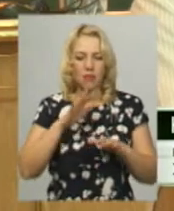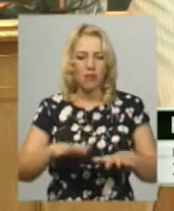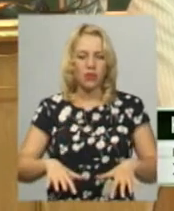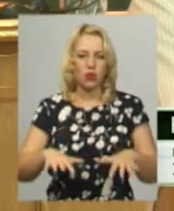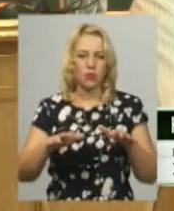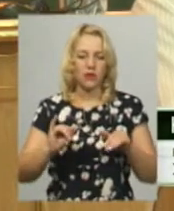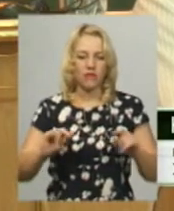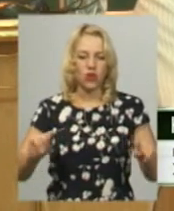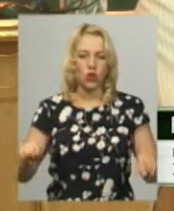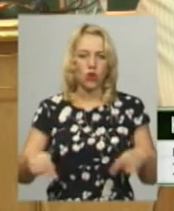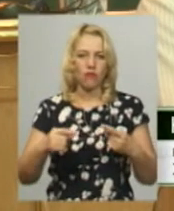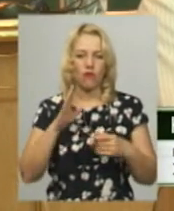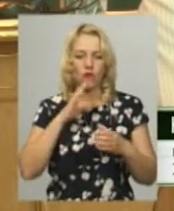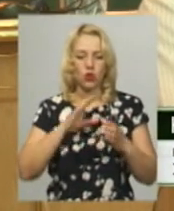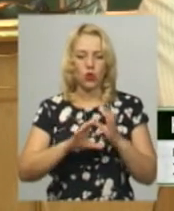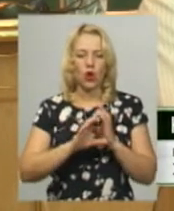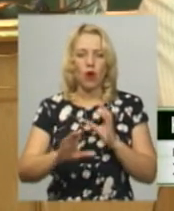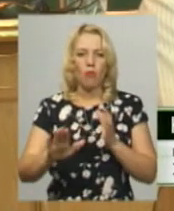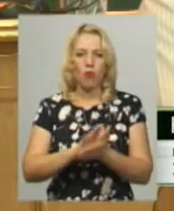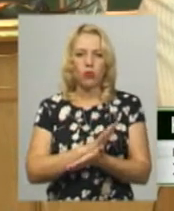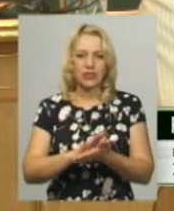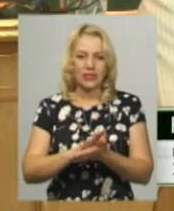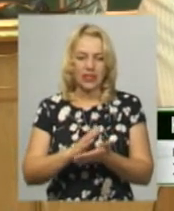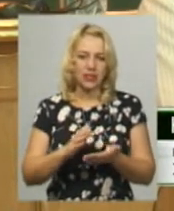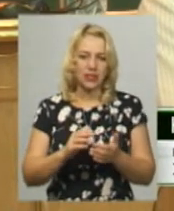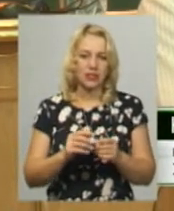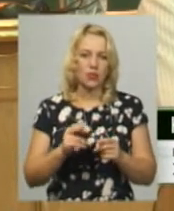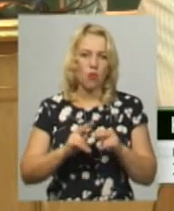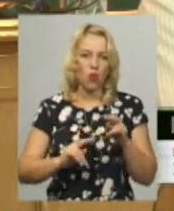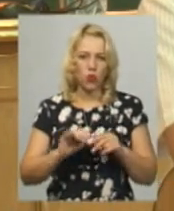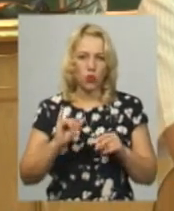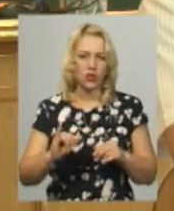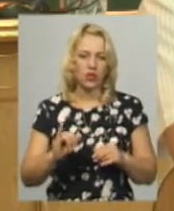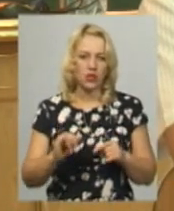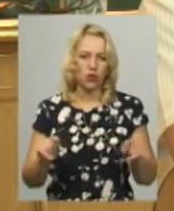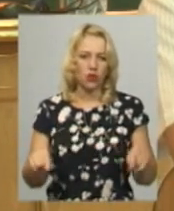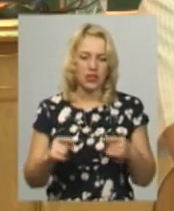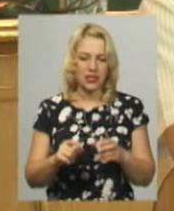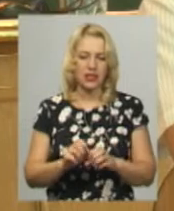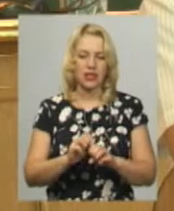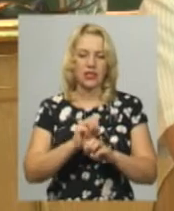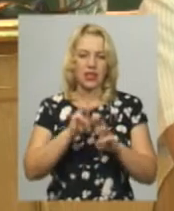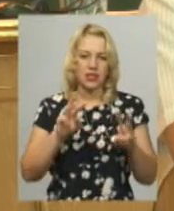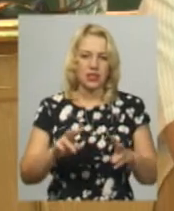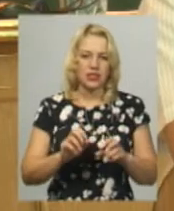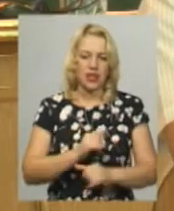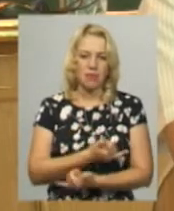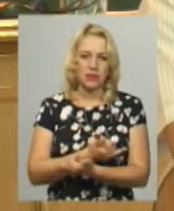віддовлення водопропускних споруд та організації належного життєзабезпечення населення.